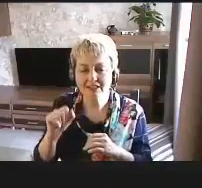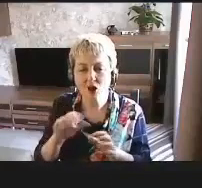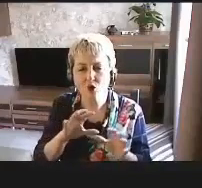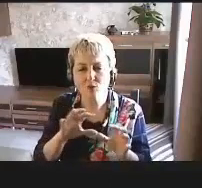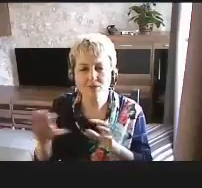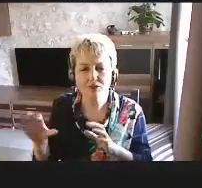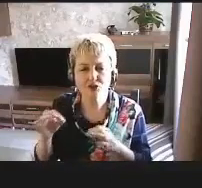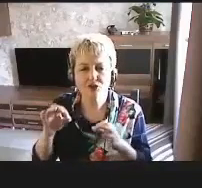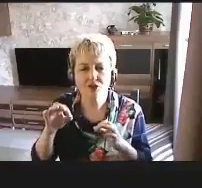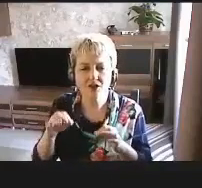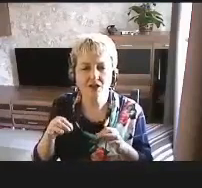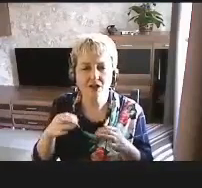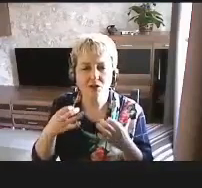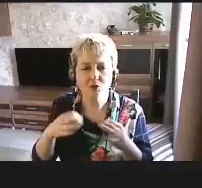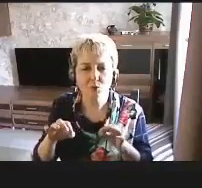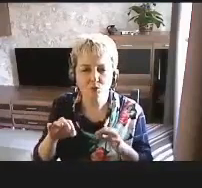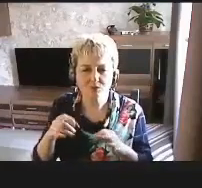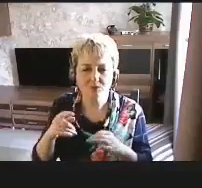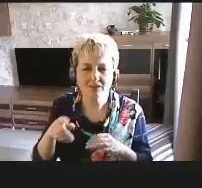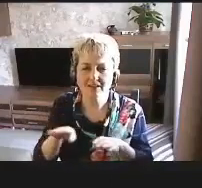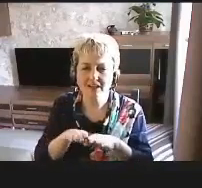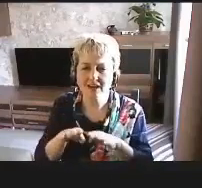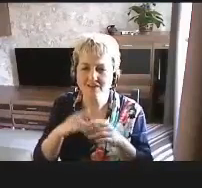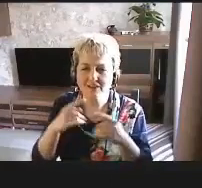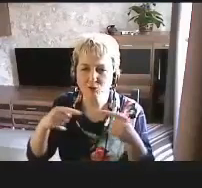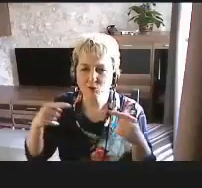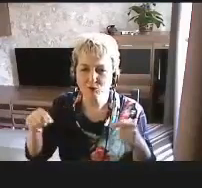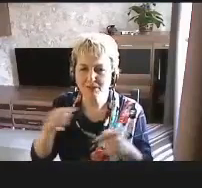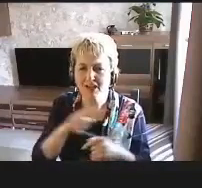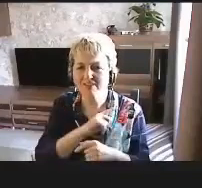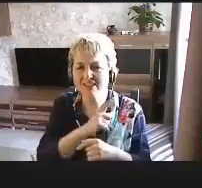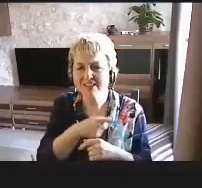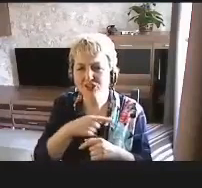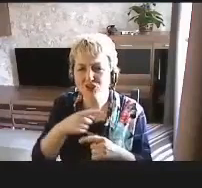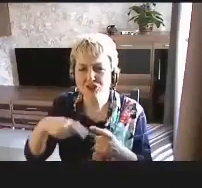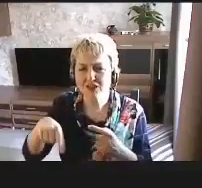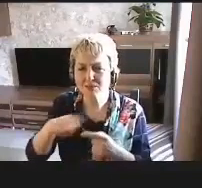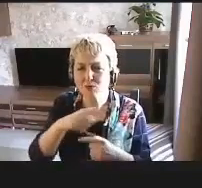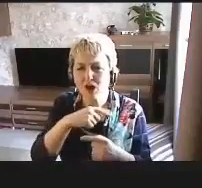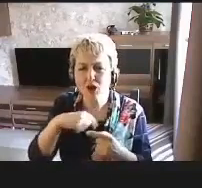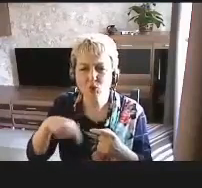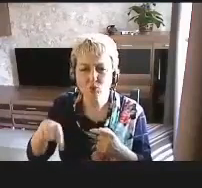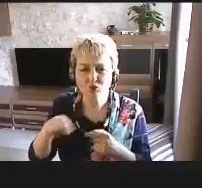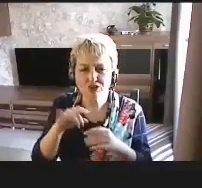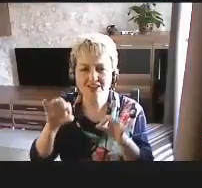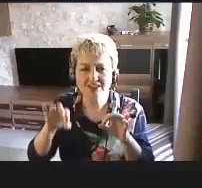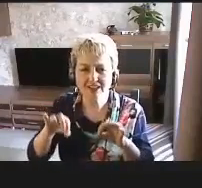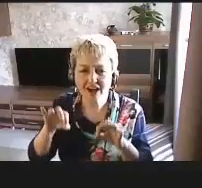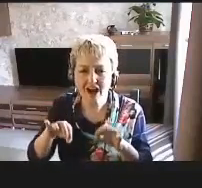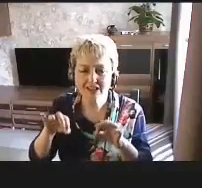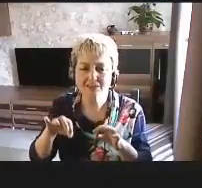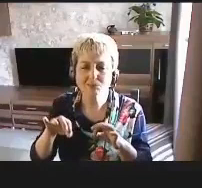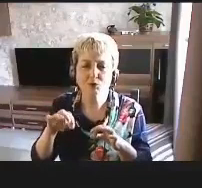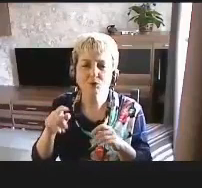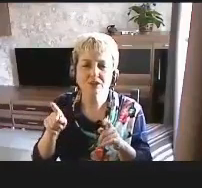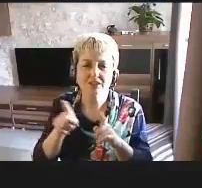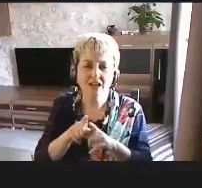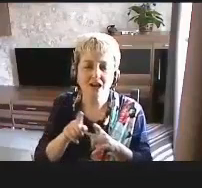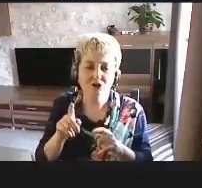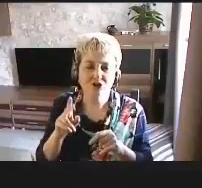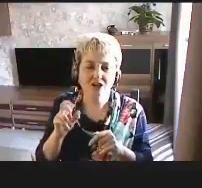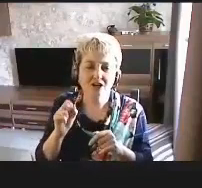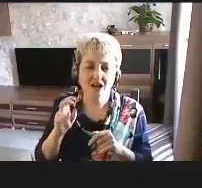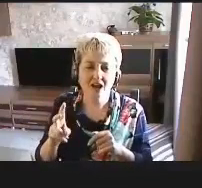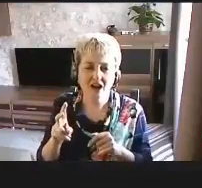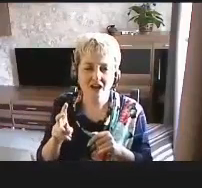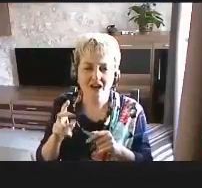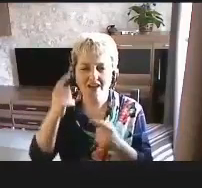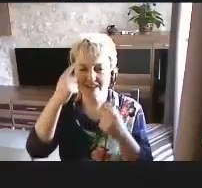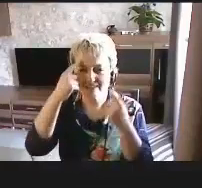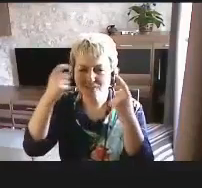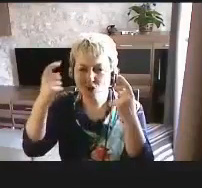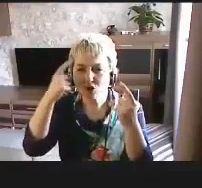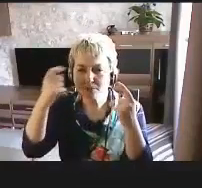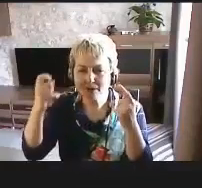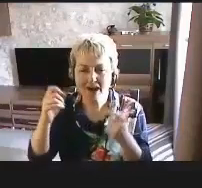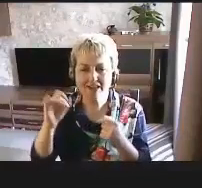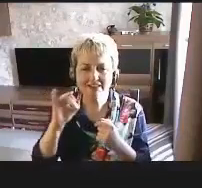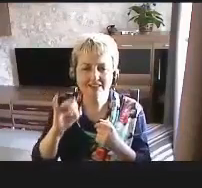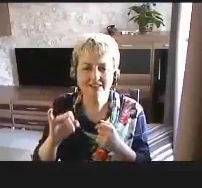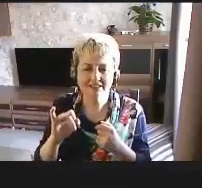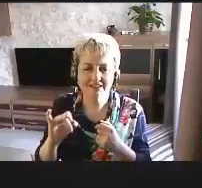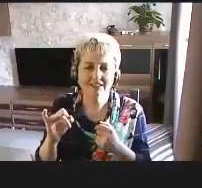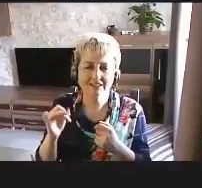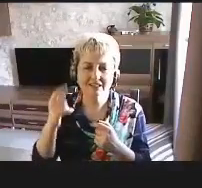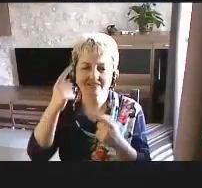доступа наравне с другими, как к физическому окружению, к транспорту, так и к информации и